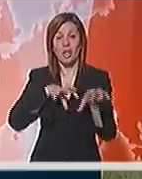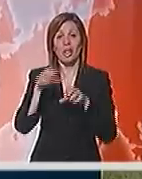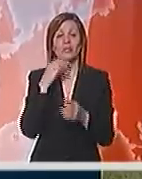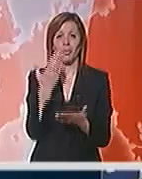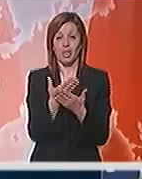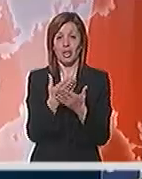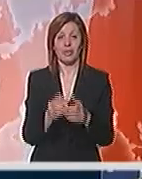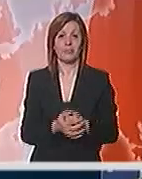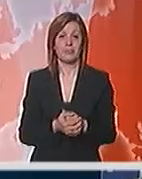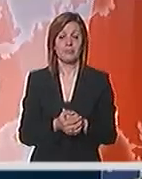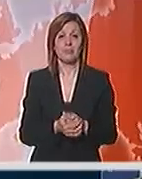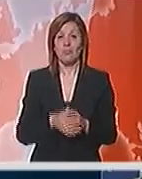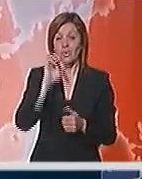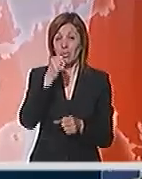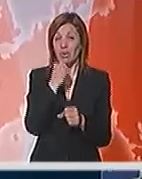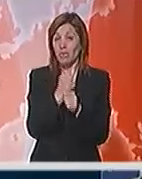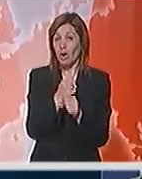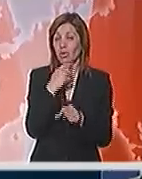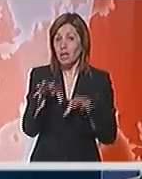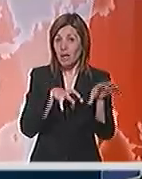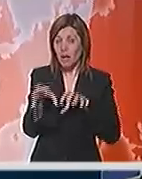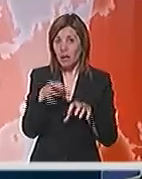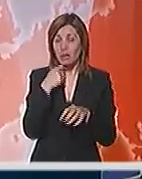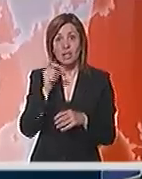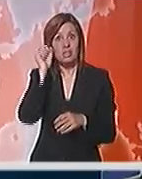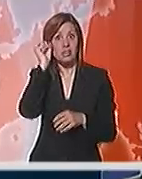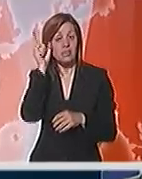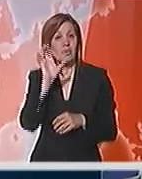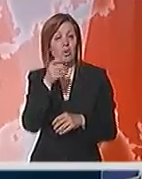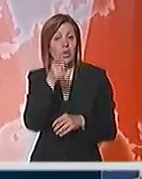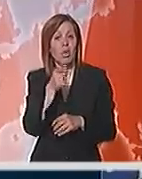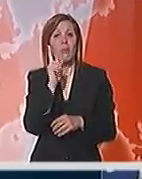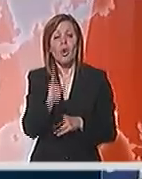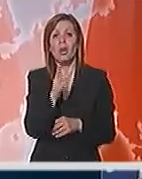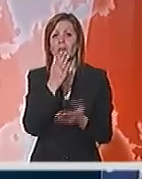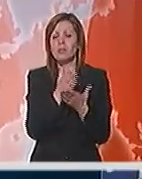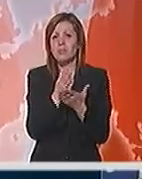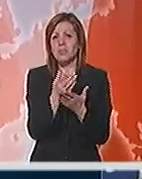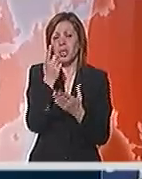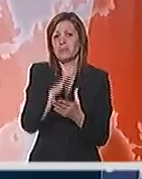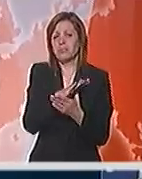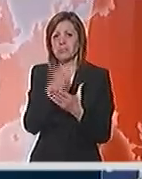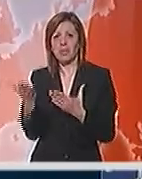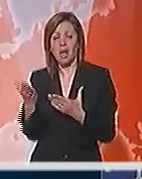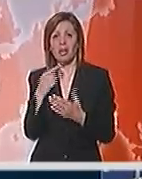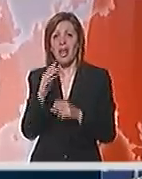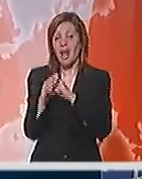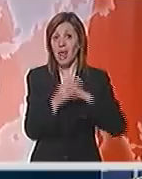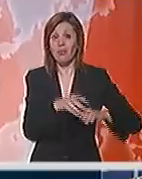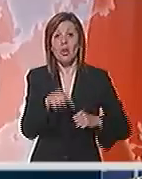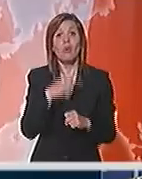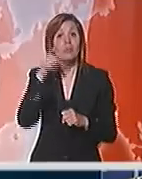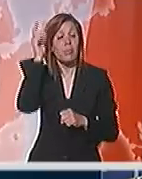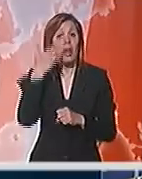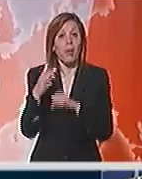prilika. Da bi bio radnik, da bi mogao u klasnu svest, u tom smislu ti može biti na neki strani levice, ali u Srbiji nema